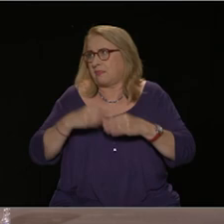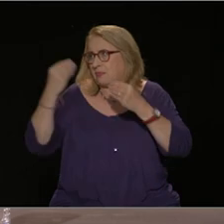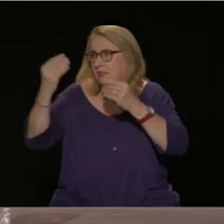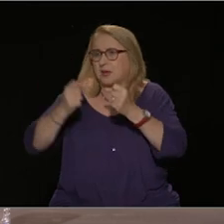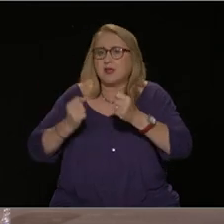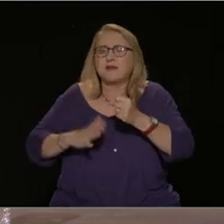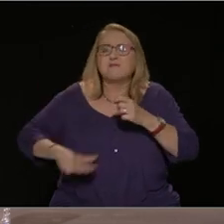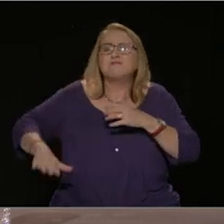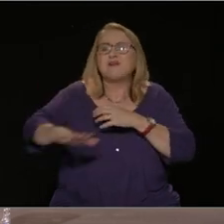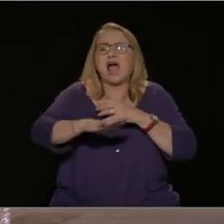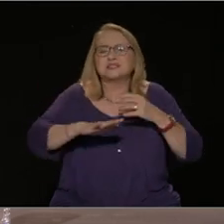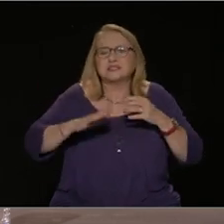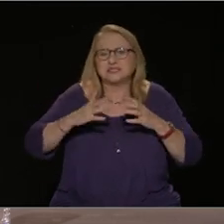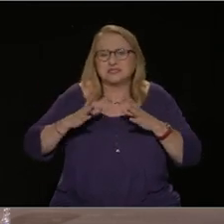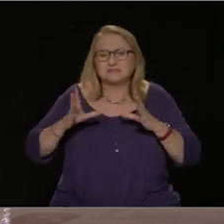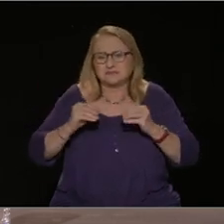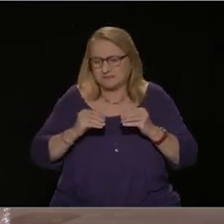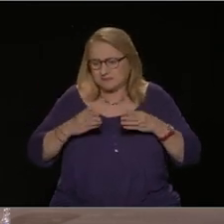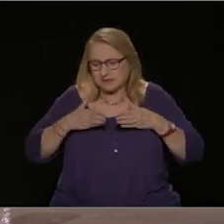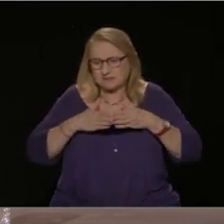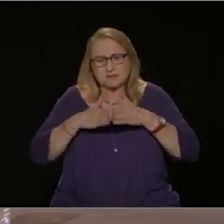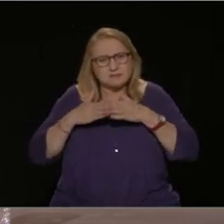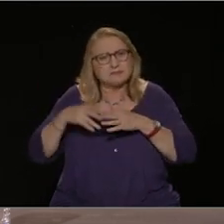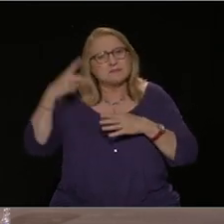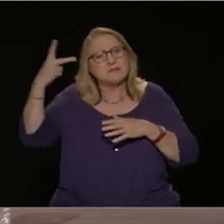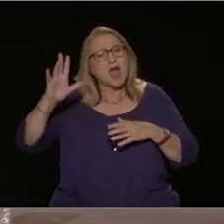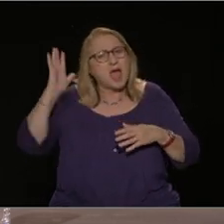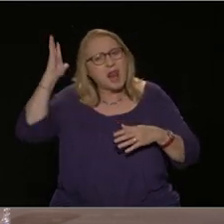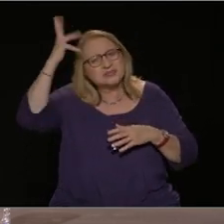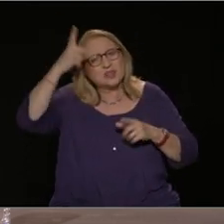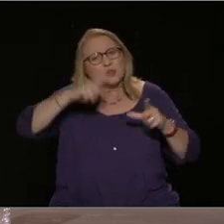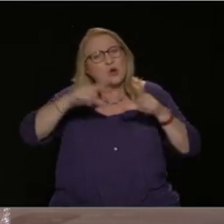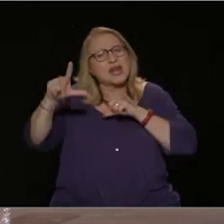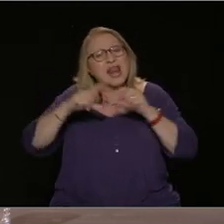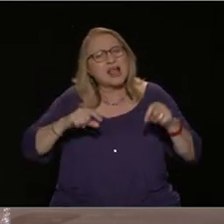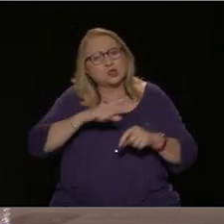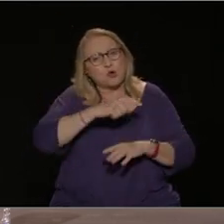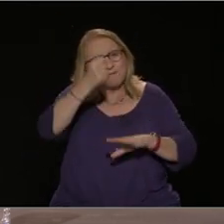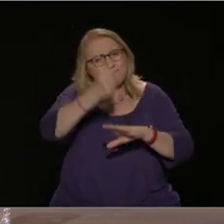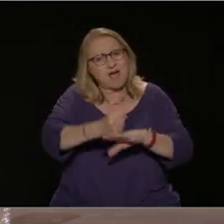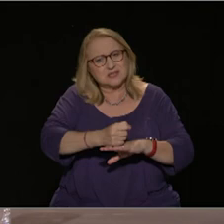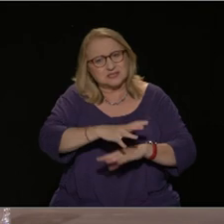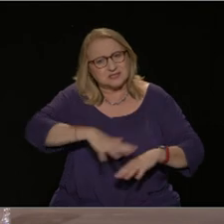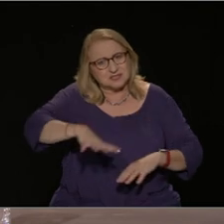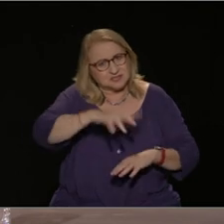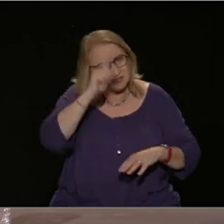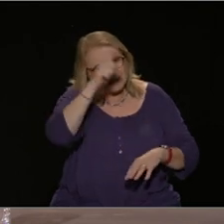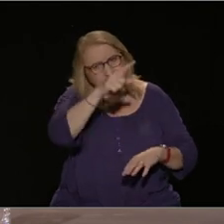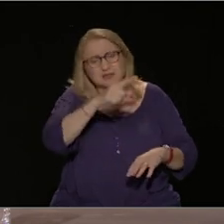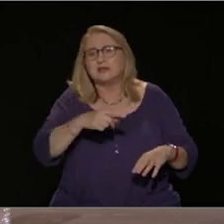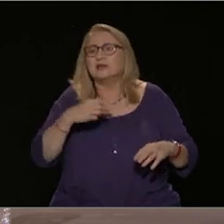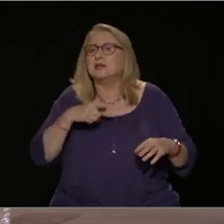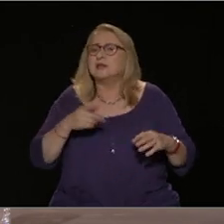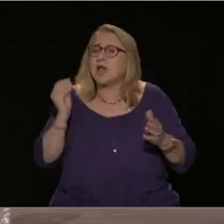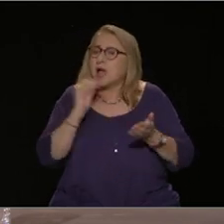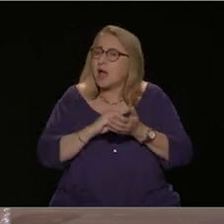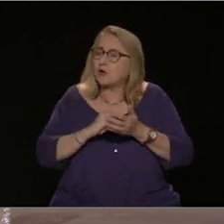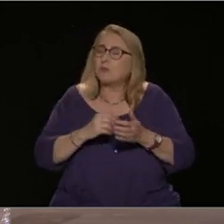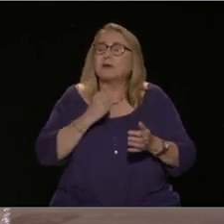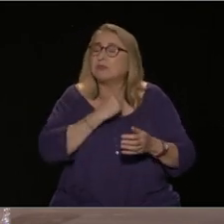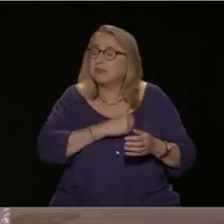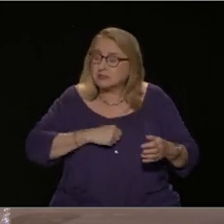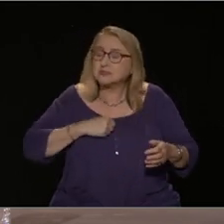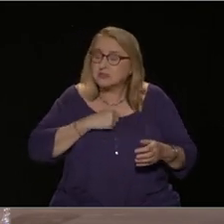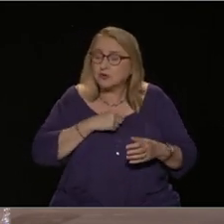είναι να τρέφει μία πορεία προς τον πόλεμο. Και δυστυχώς και από αυτή την άποψη ο κίνδυνος μίας στρατιωτικής σύγκρουσης είναι